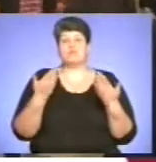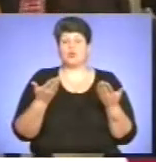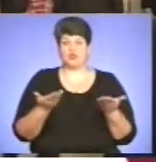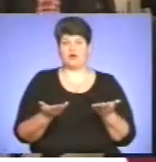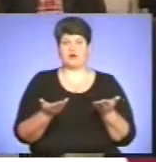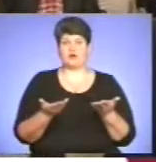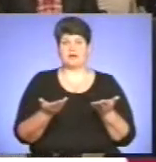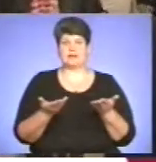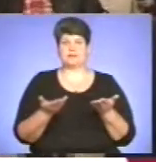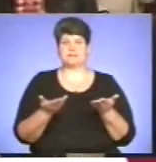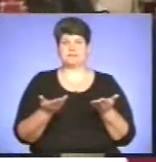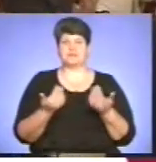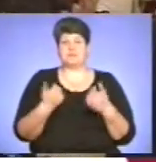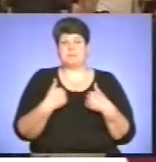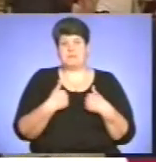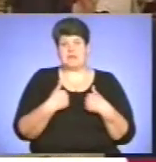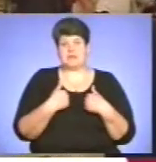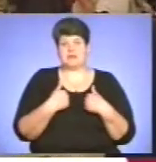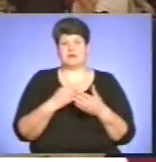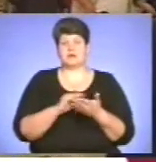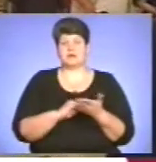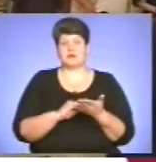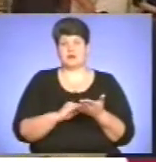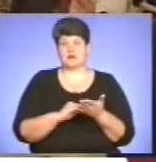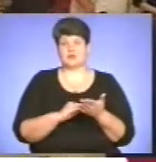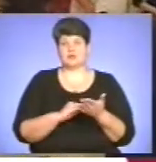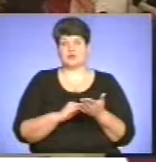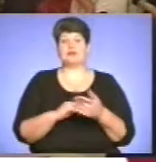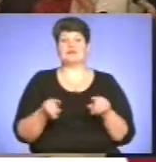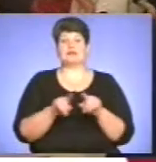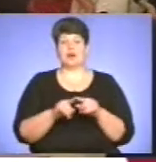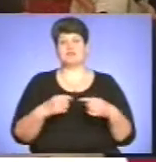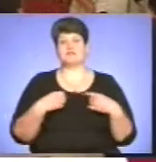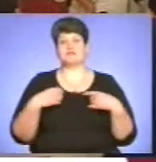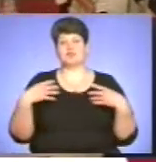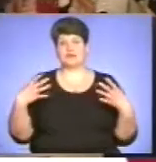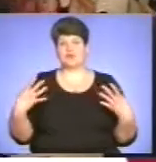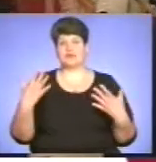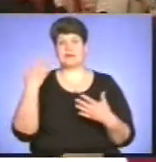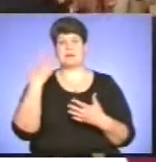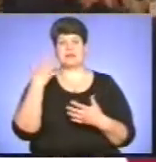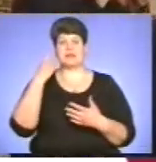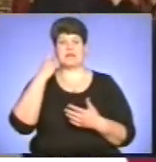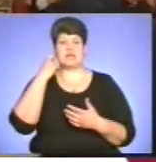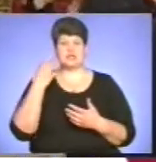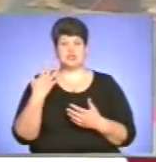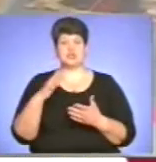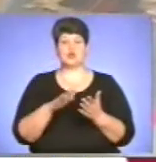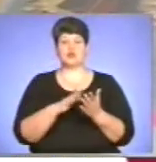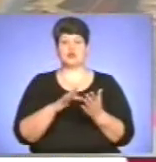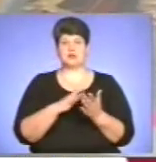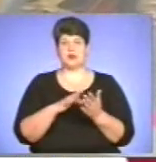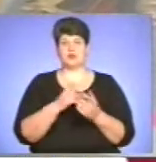і мені, як у редактору, також відсвяткувати п'ятиріччя журналу